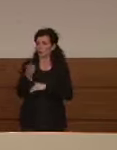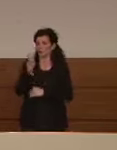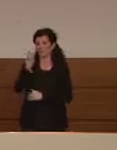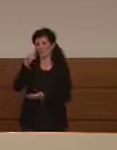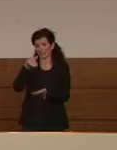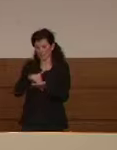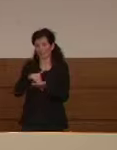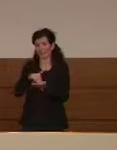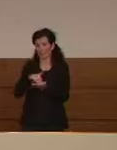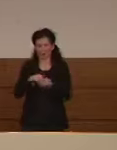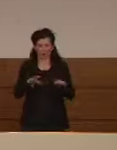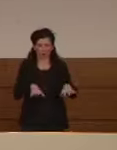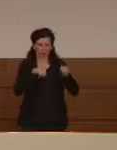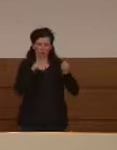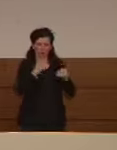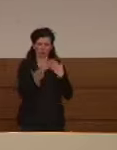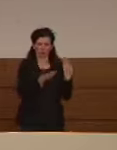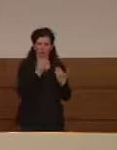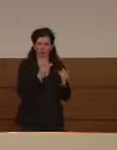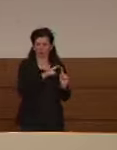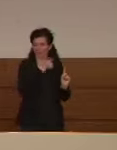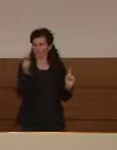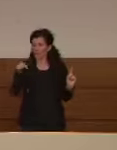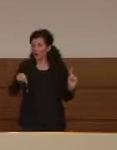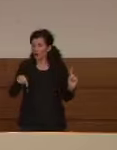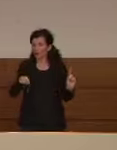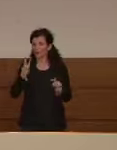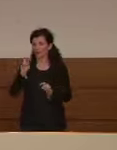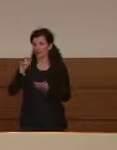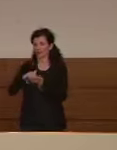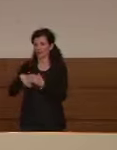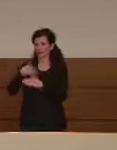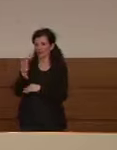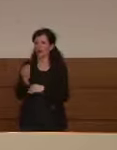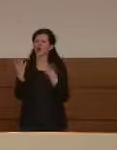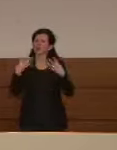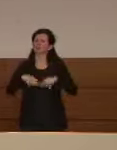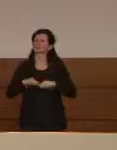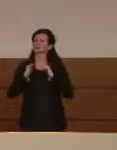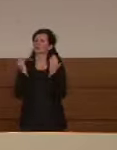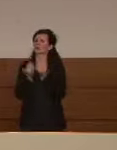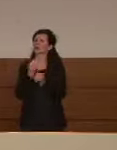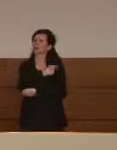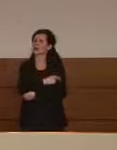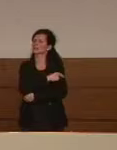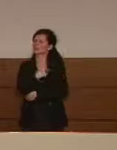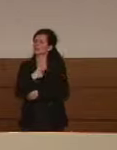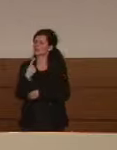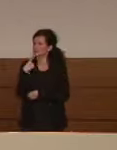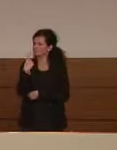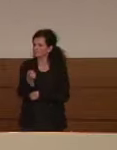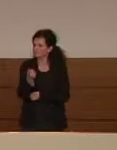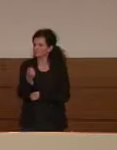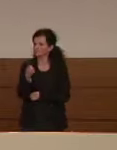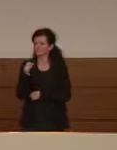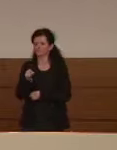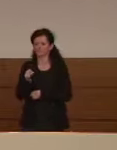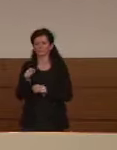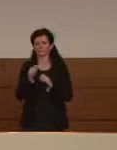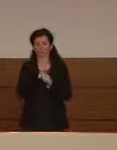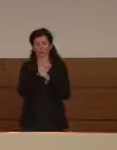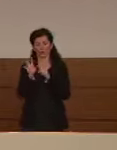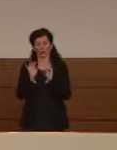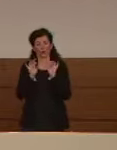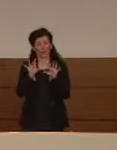'inizio dell'emergenza tra l'altro una nota dell'Organizzazione Mondiale della Sanità ci dice che questo coronavirus è